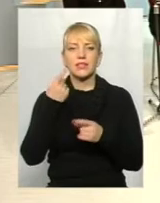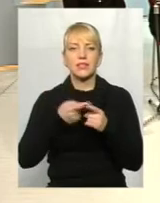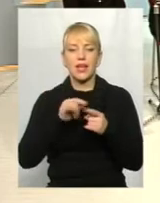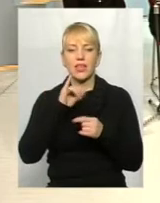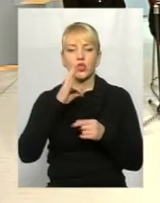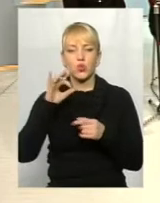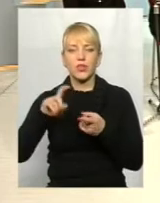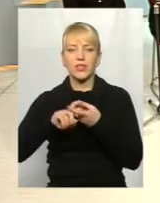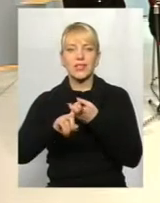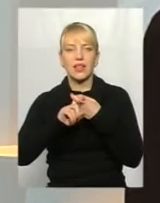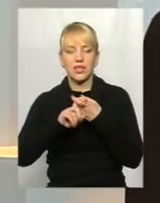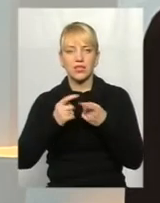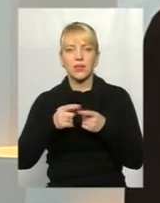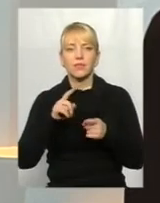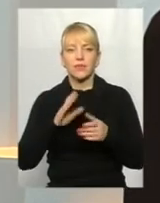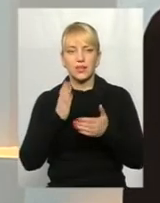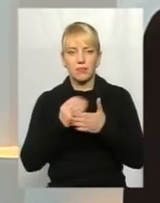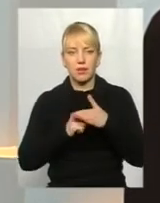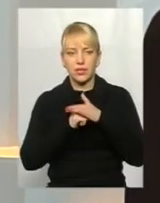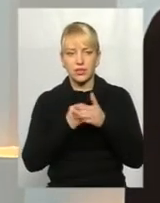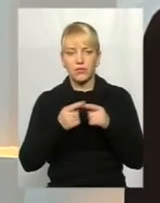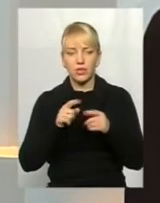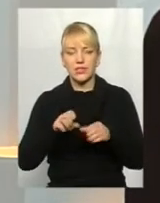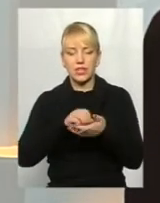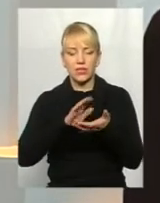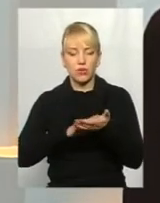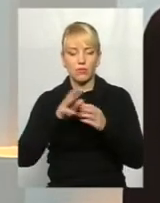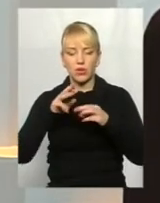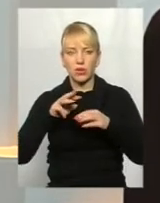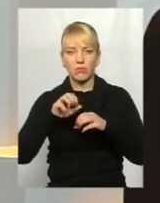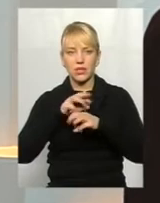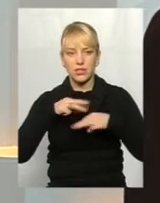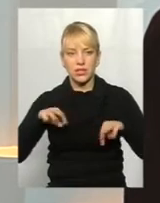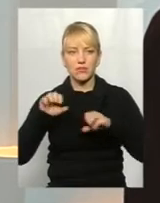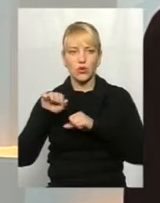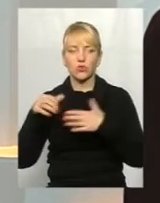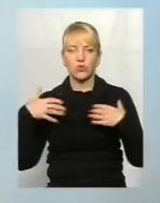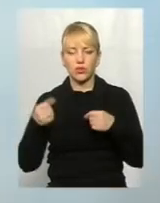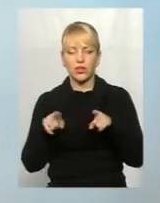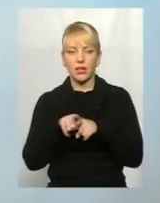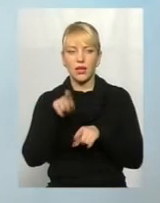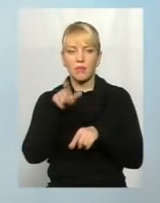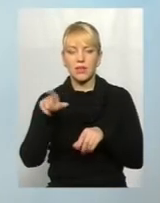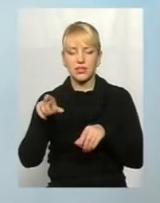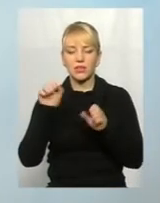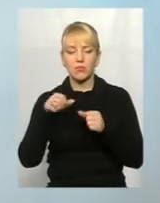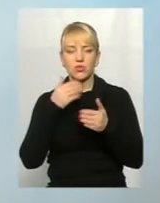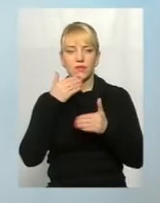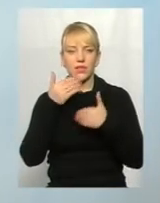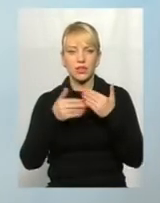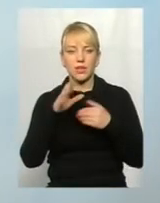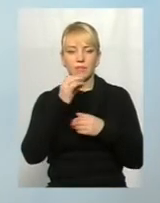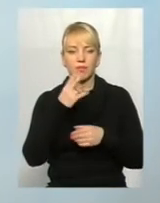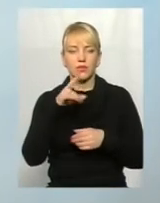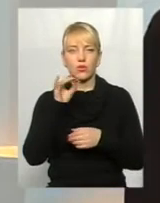внесені в базу. База зареєстрована в Міністерстві охорони здоров'я. І тому такі пацієнти можуть звертатися безпосередньо до ендокринолога